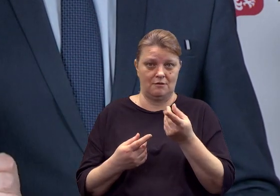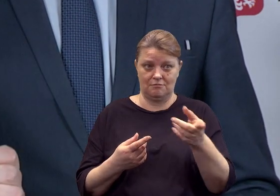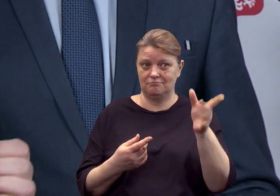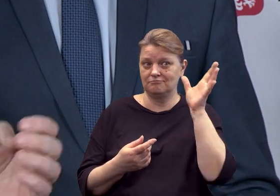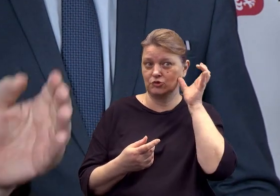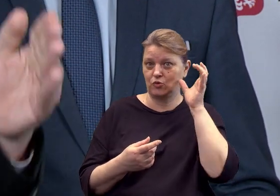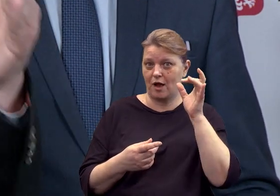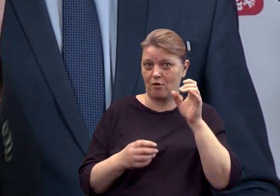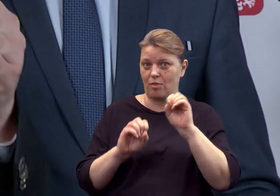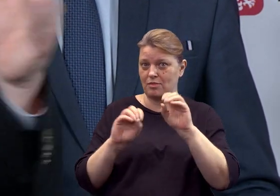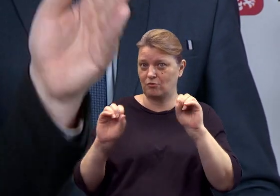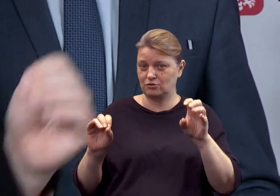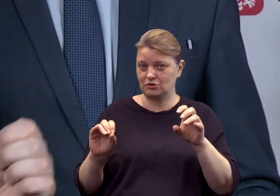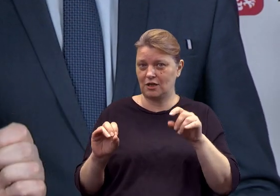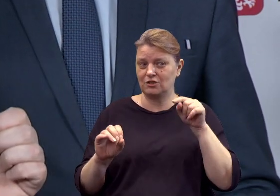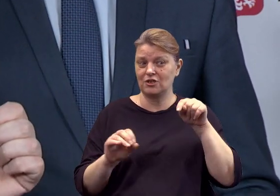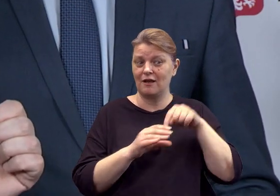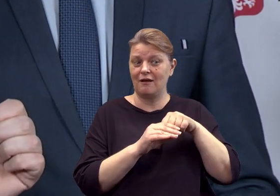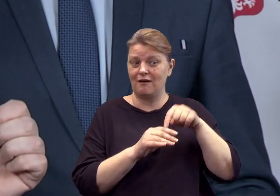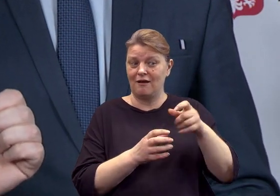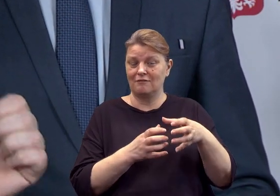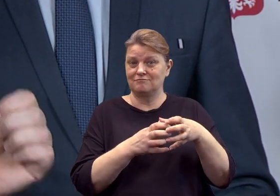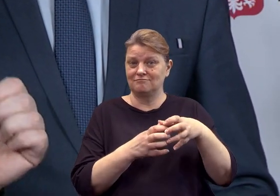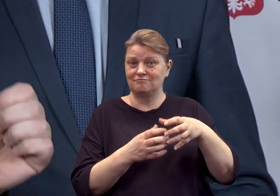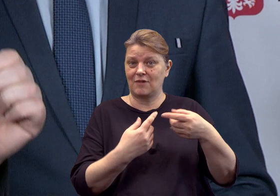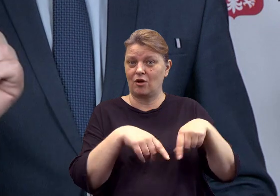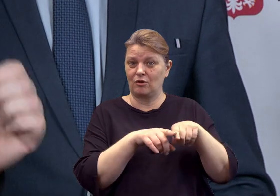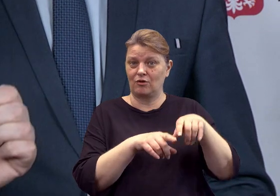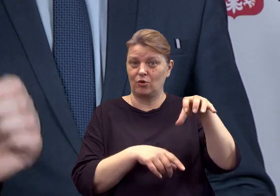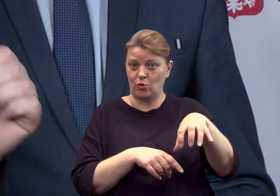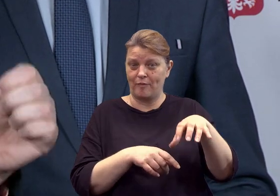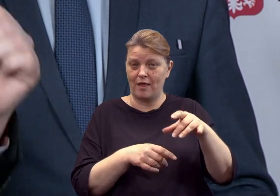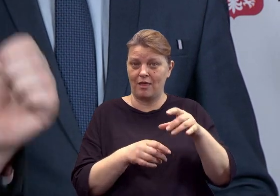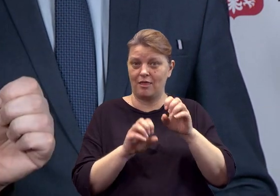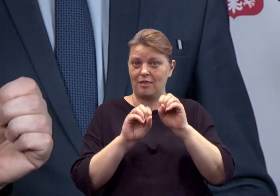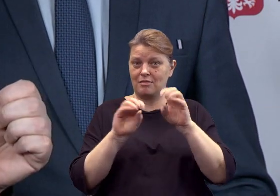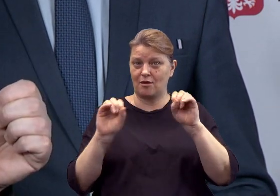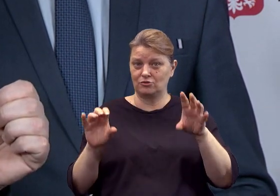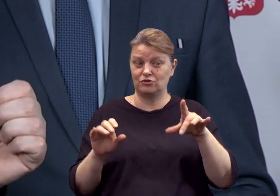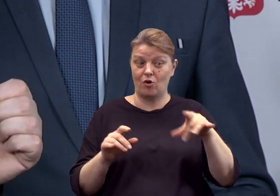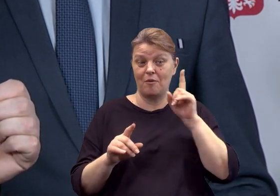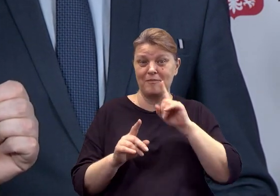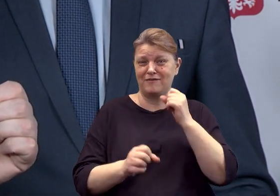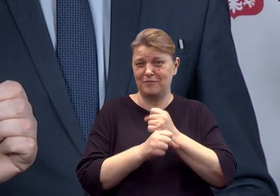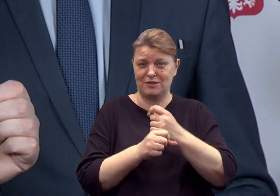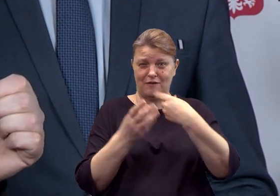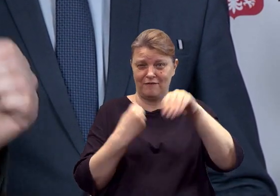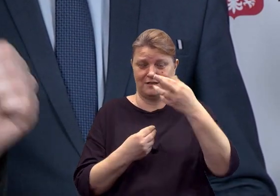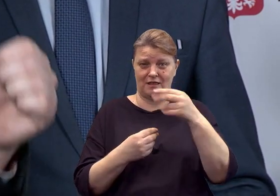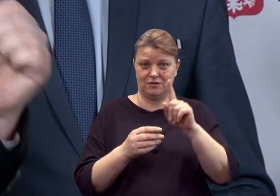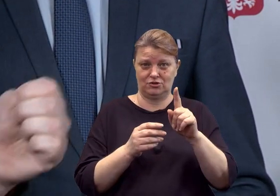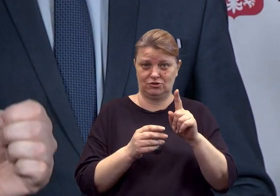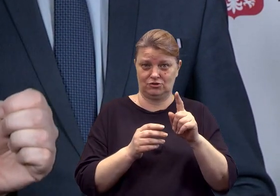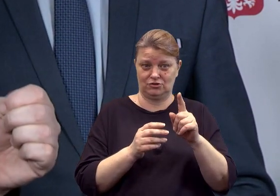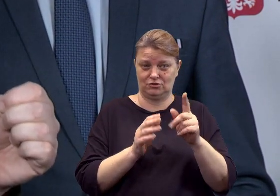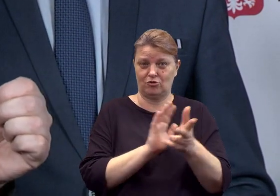teraz nauczyciele, że ogromna część nauczycieli dzisiaj pracuje de facto w pensum większym niż 18 godzin. Że